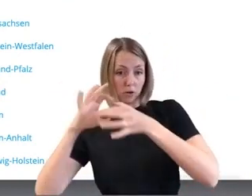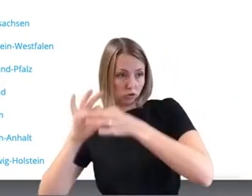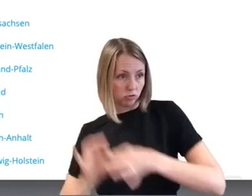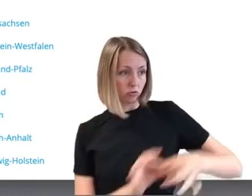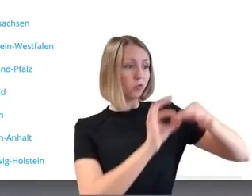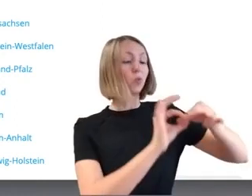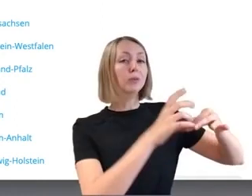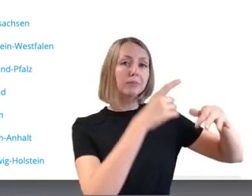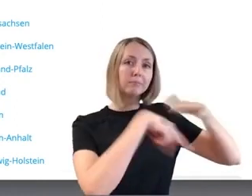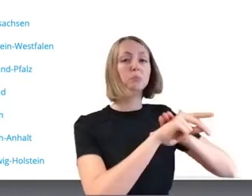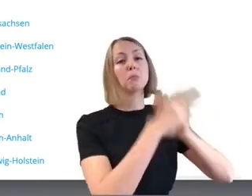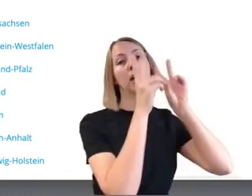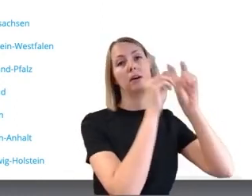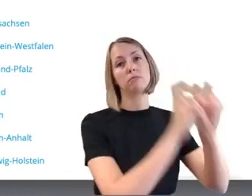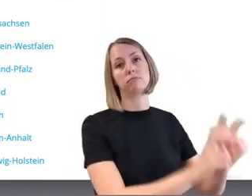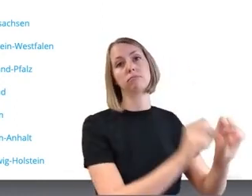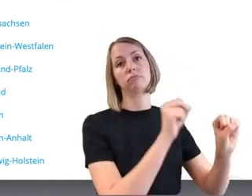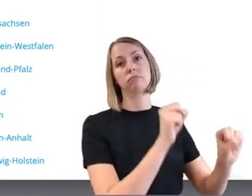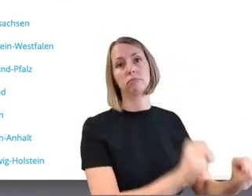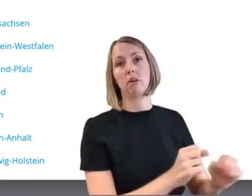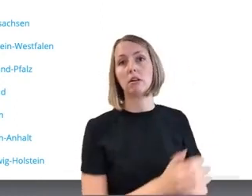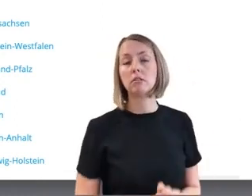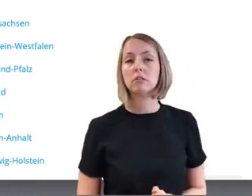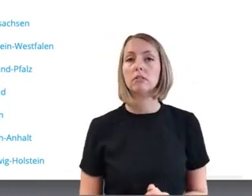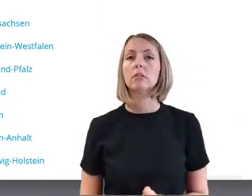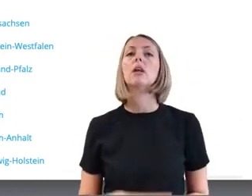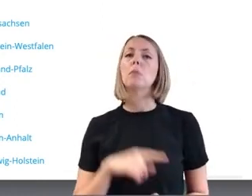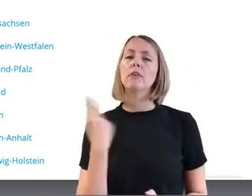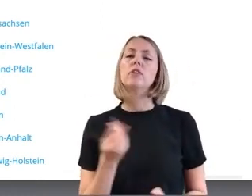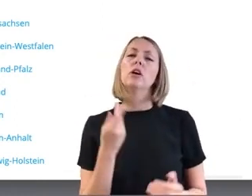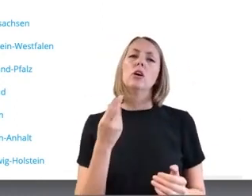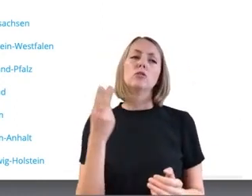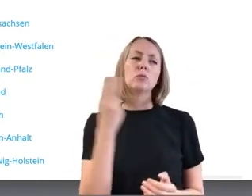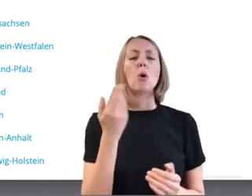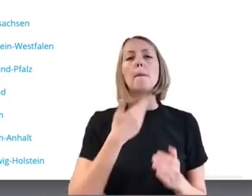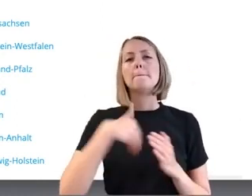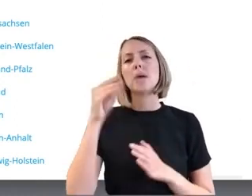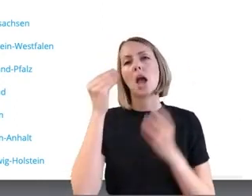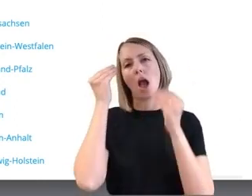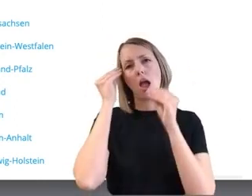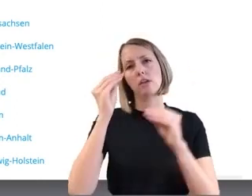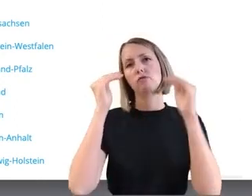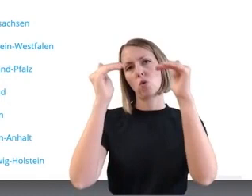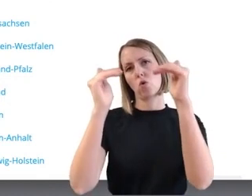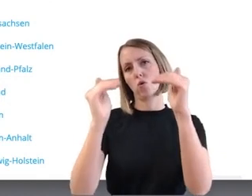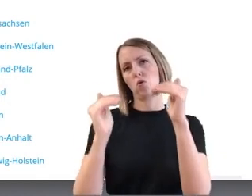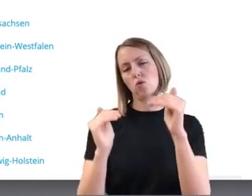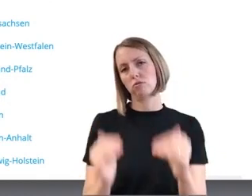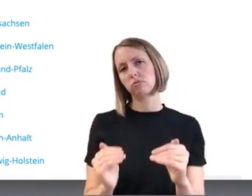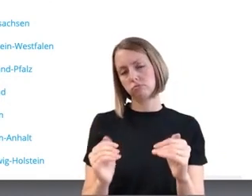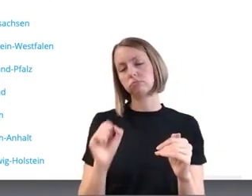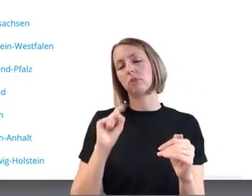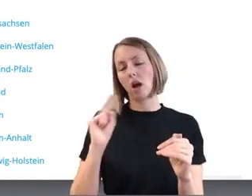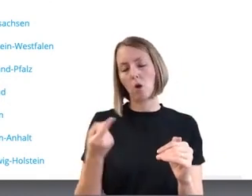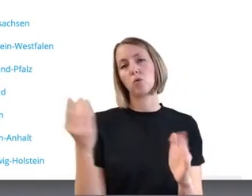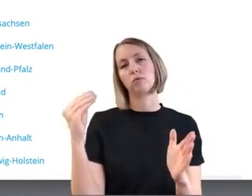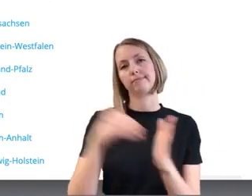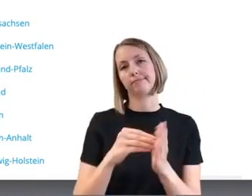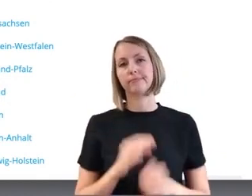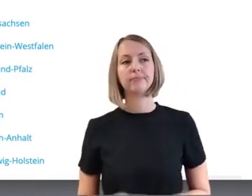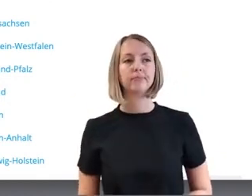wir stellen da aber auch noch mehr Informationen auch zur Verfügung. Genau. Übergeordnet. Genau. Erstmal hier,